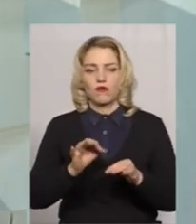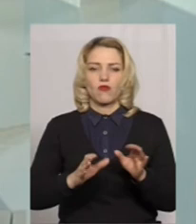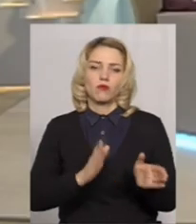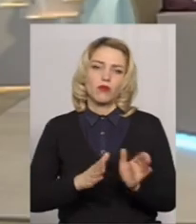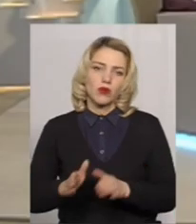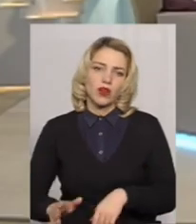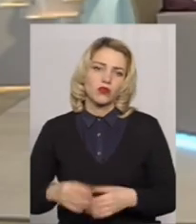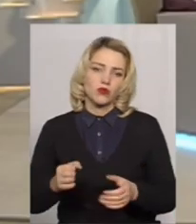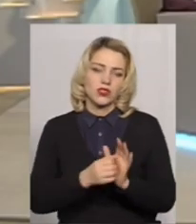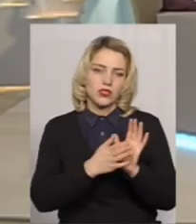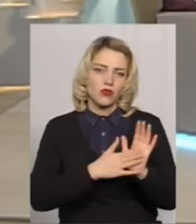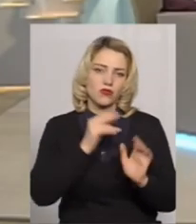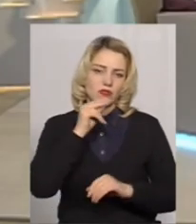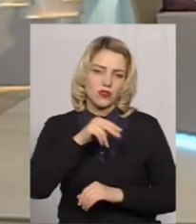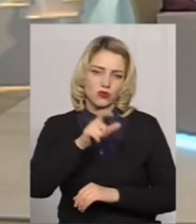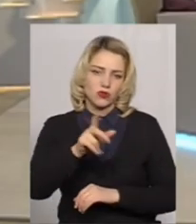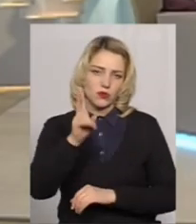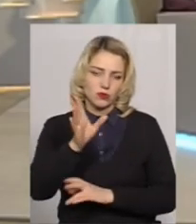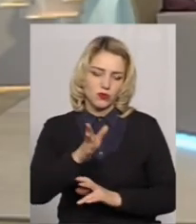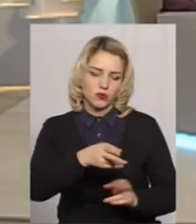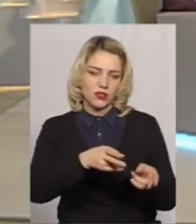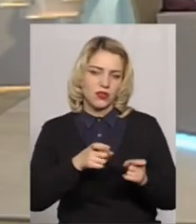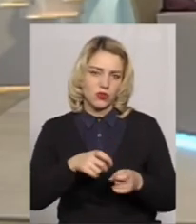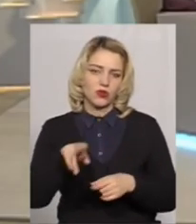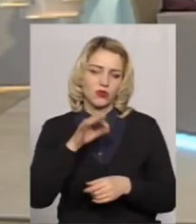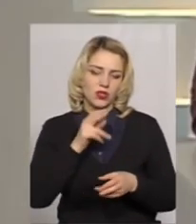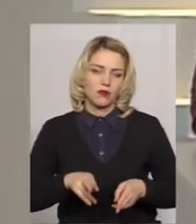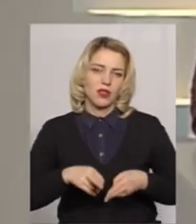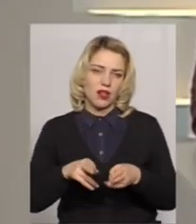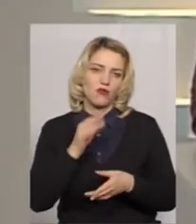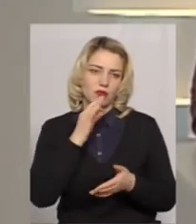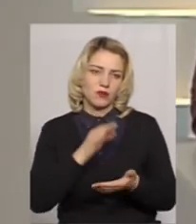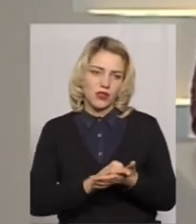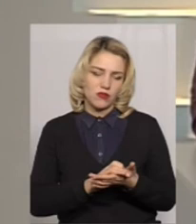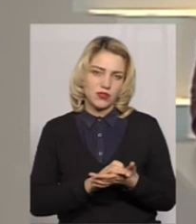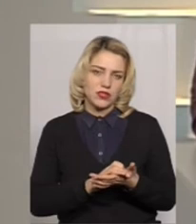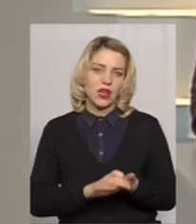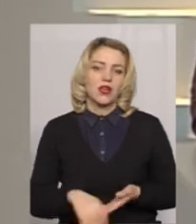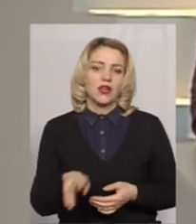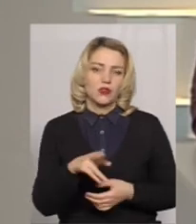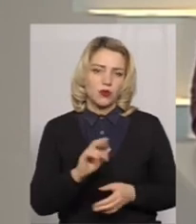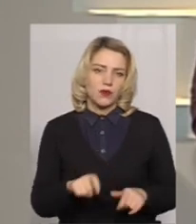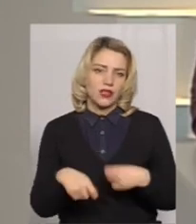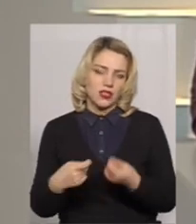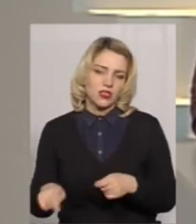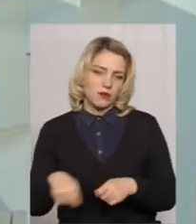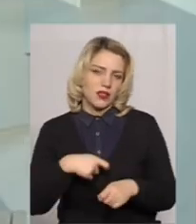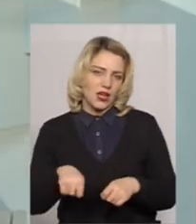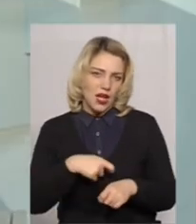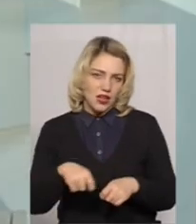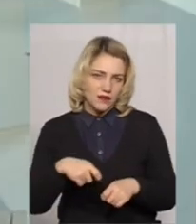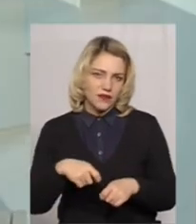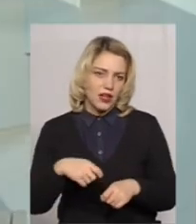порядку вже встановлюються винні особи, які будуть притягнуті до кримінальної відповідальності, до передачі матеріалів